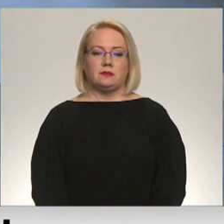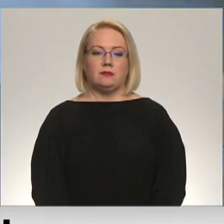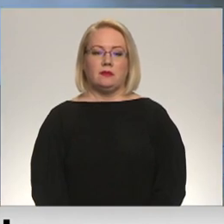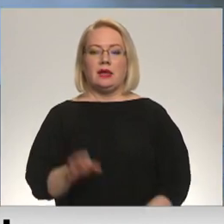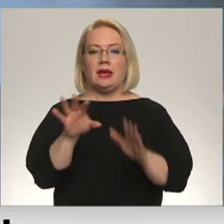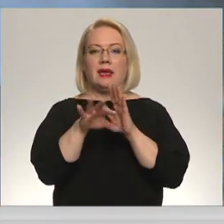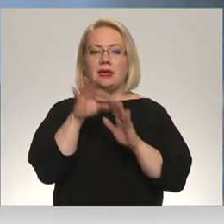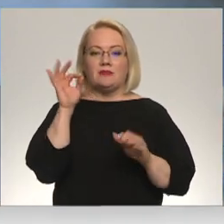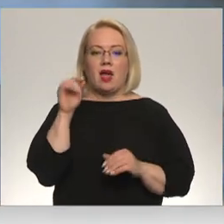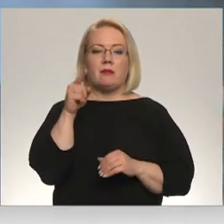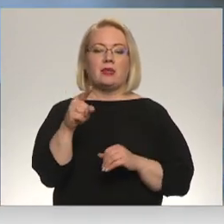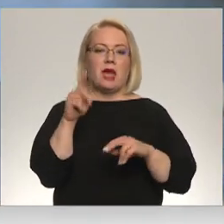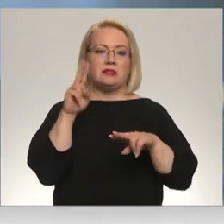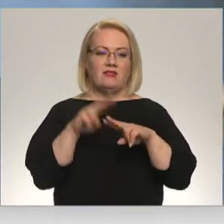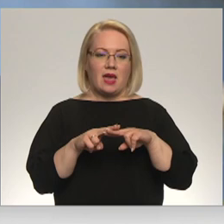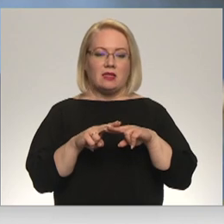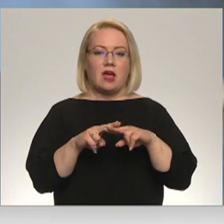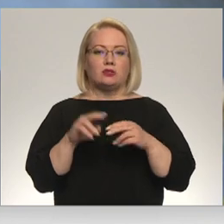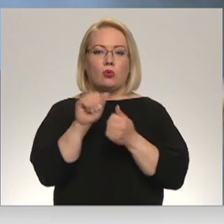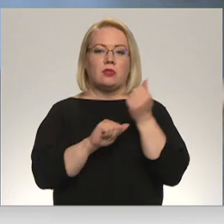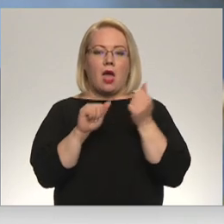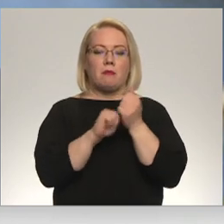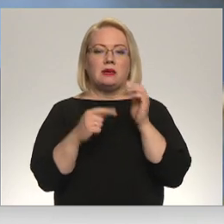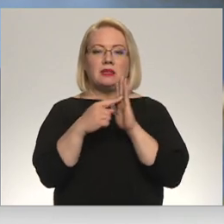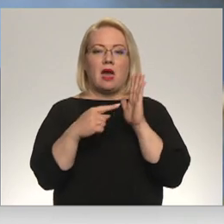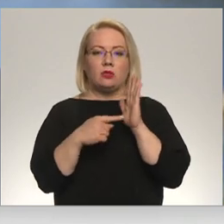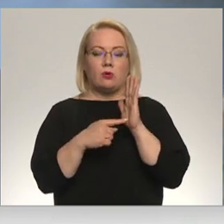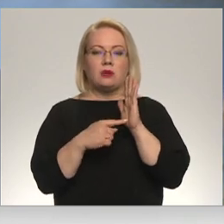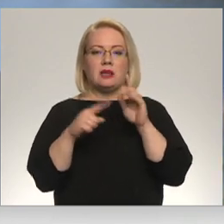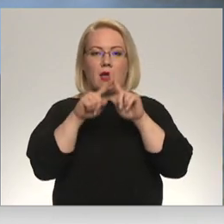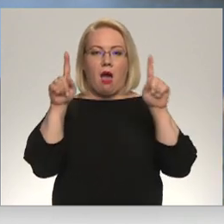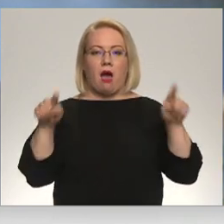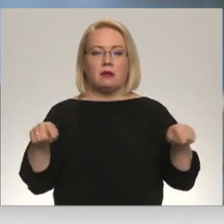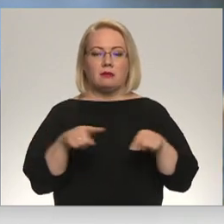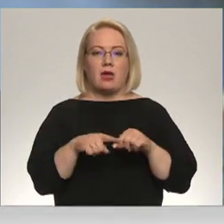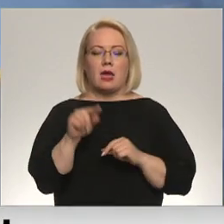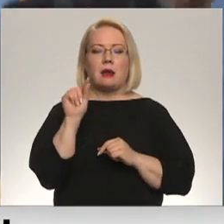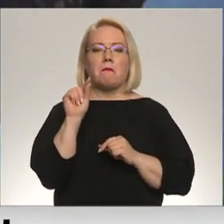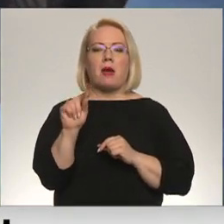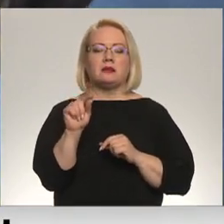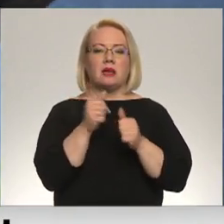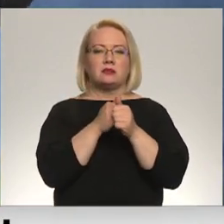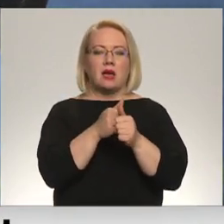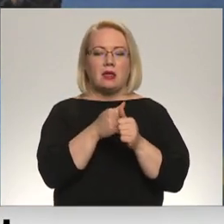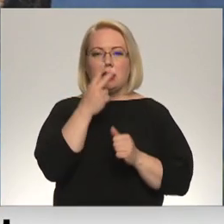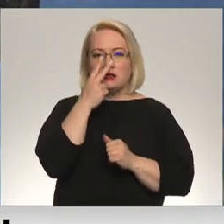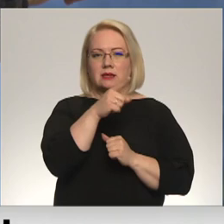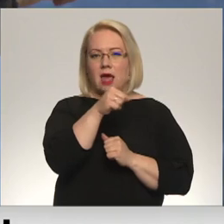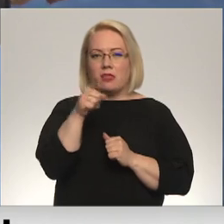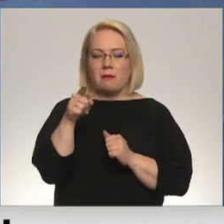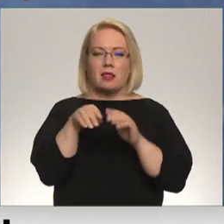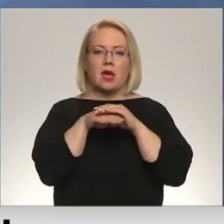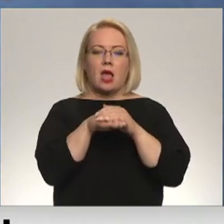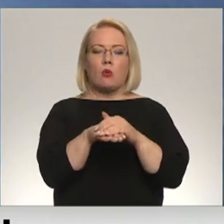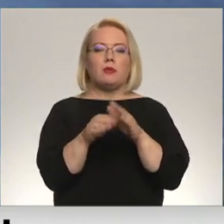Izvēlamies tās vietas, kur dabas datos atlētnā kartē mazāk ir apsekots. Skatāmies, lai tas ieguldījums